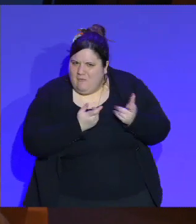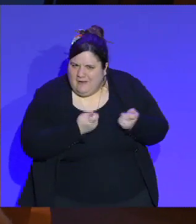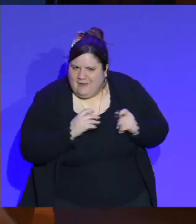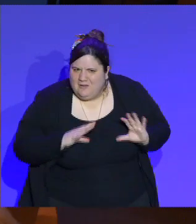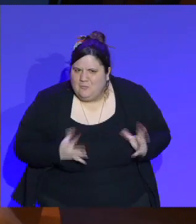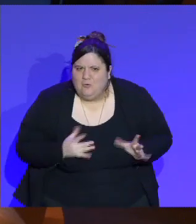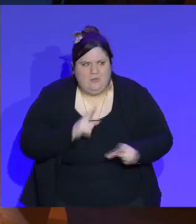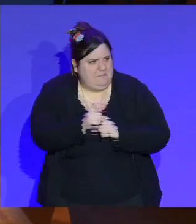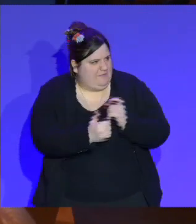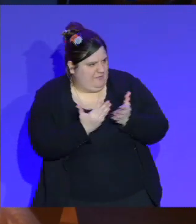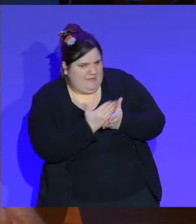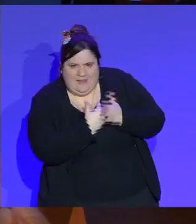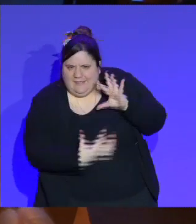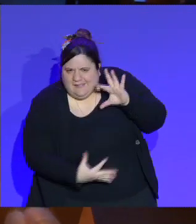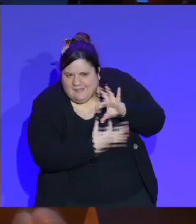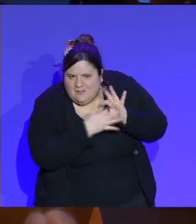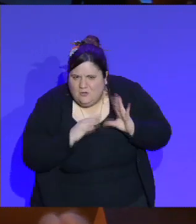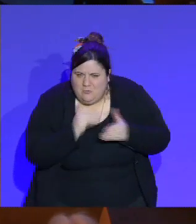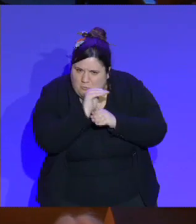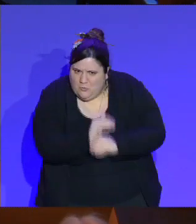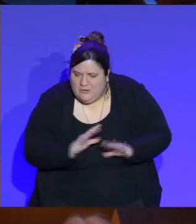les salariés. de manière plus générale.